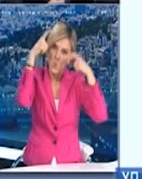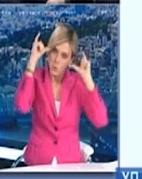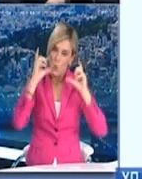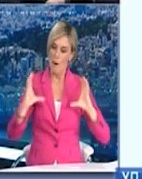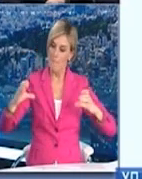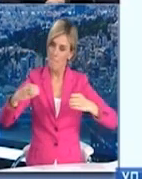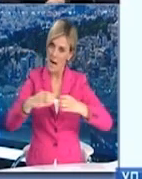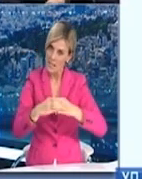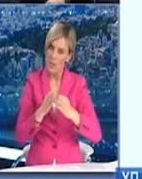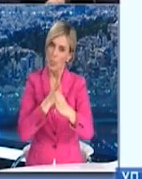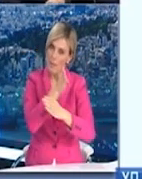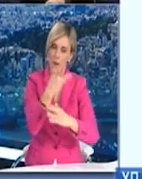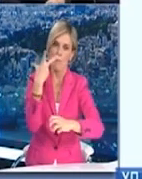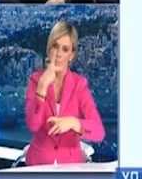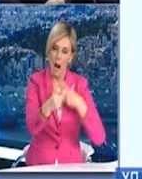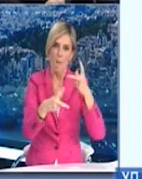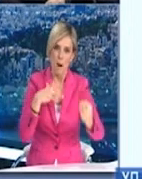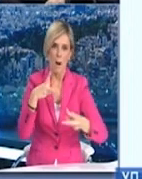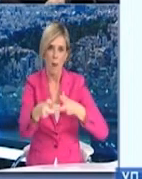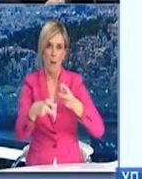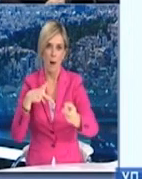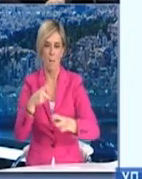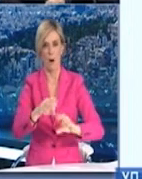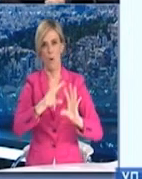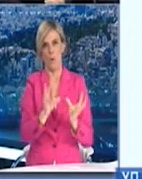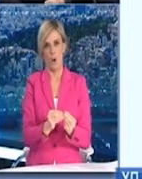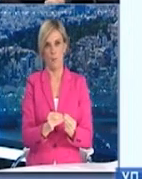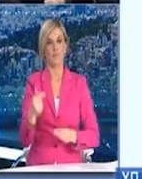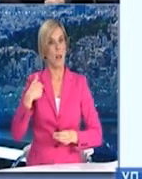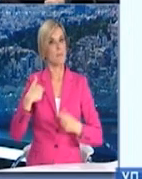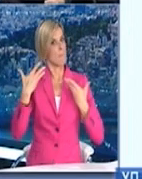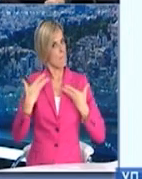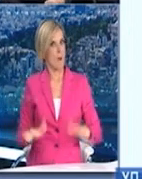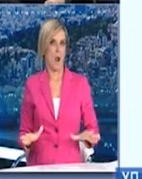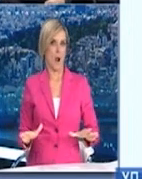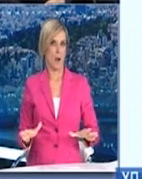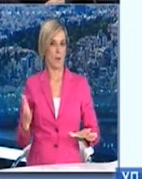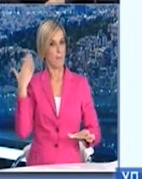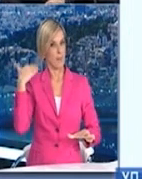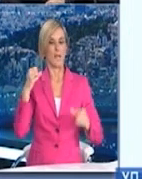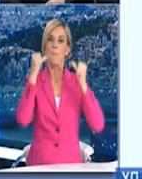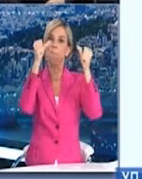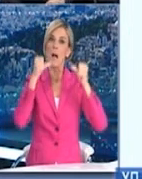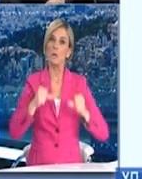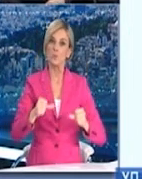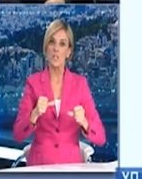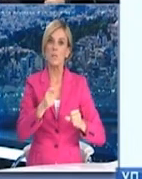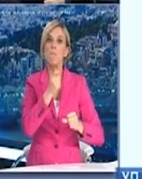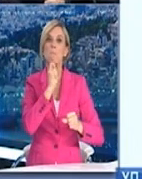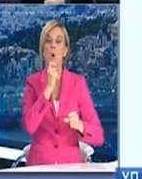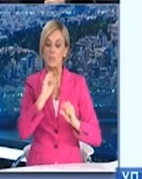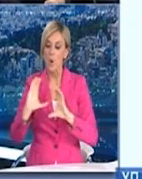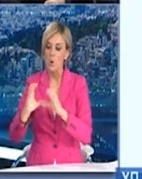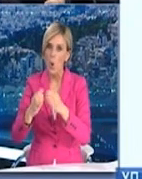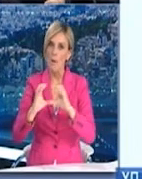παρουσίαση που έχει γίνει στα κόμματα της Μίζωνος και Ελλάσσονος Αντιπολίτευσης. Πάμε προτάσεις,